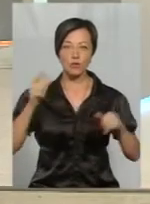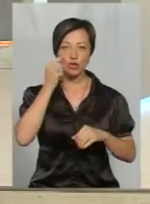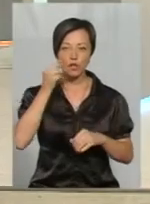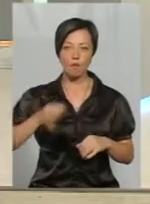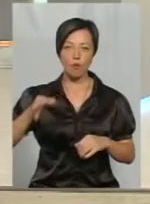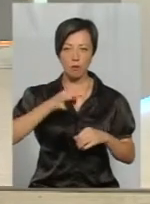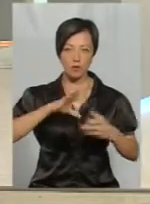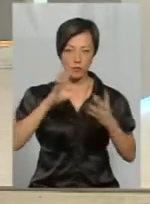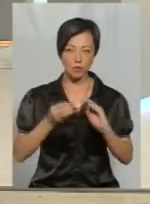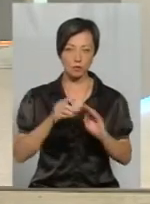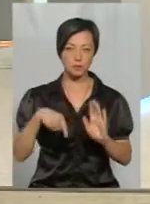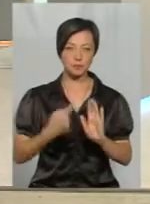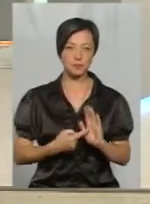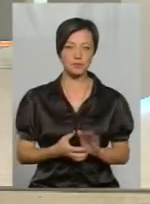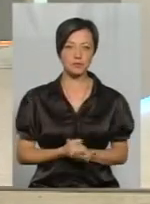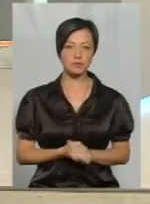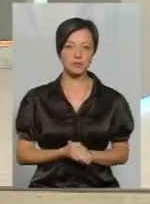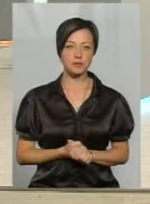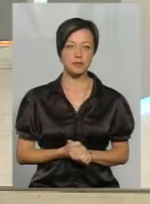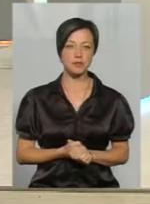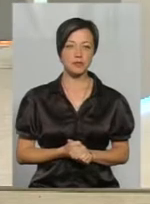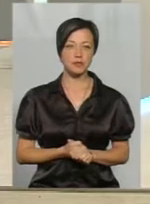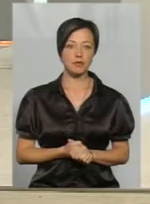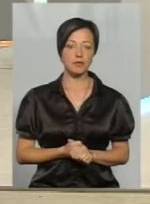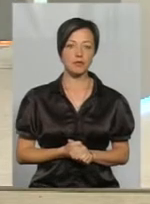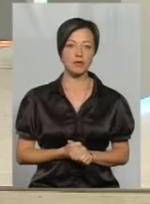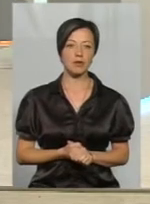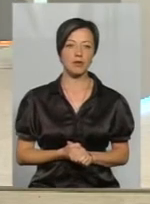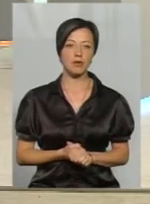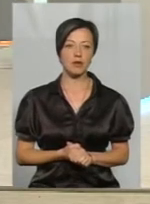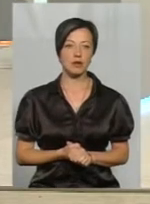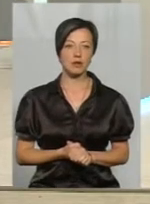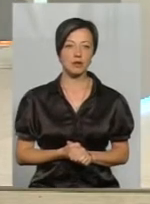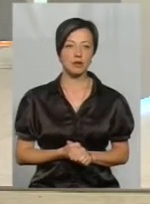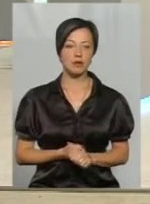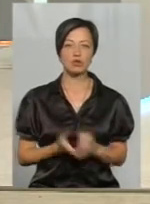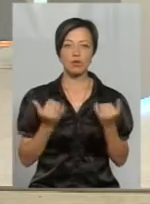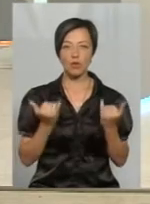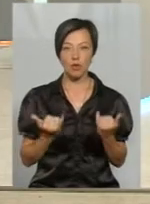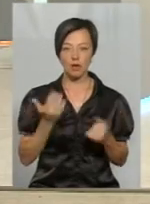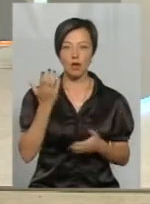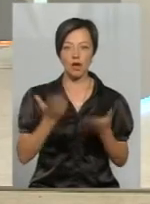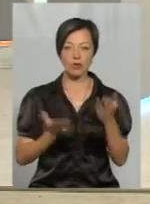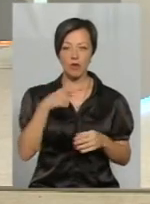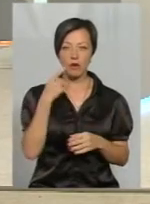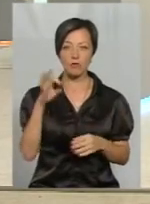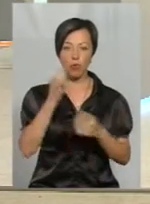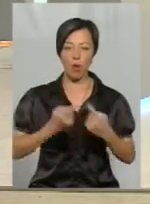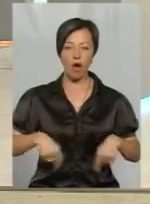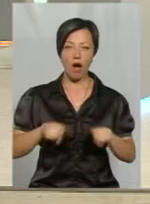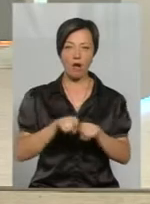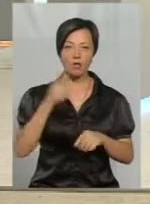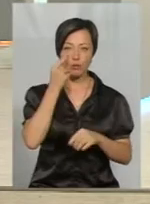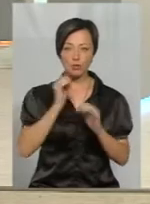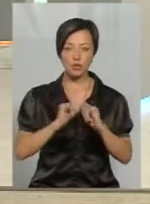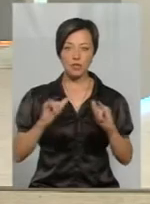цілому? Ну, сьогодні, як говорити про галузі бджільництва, то на сьогоднішній день в області